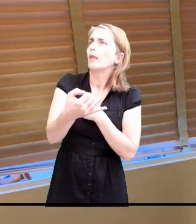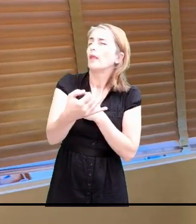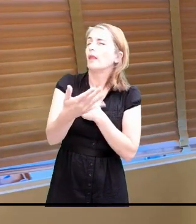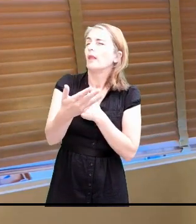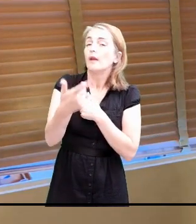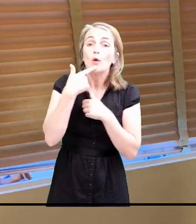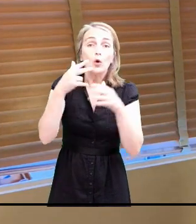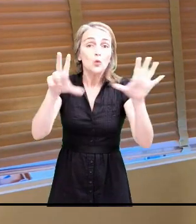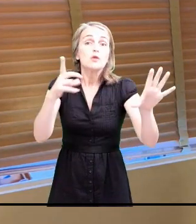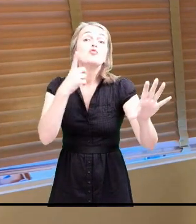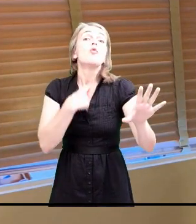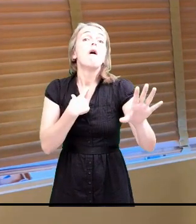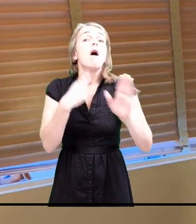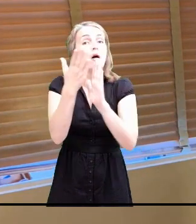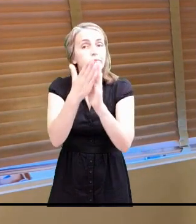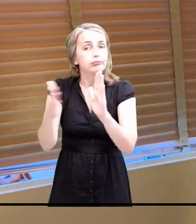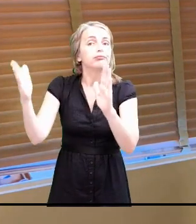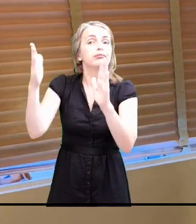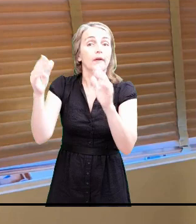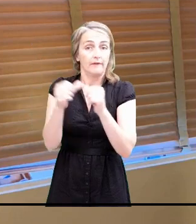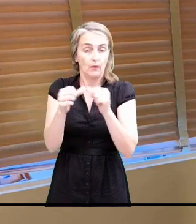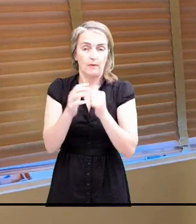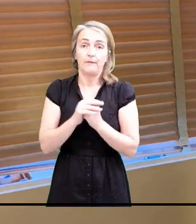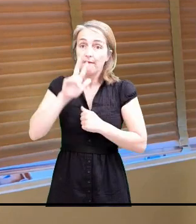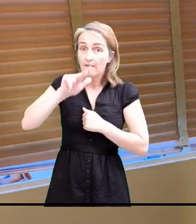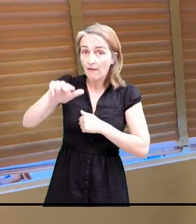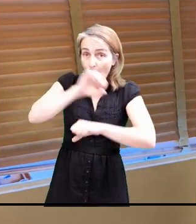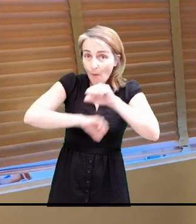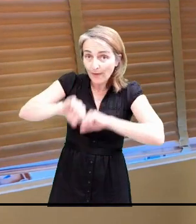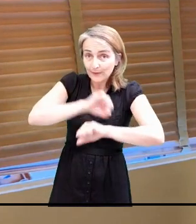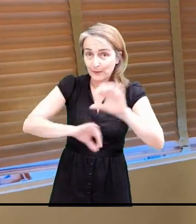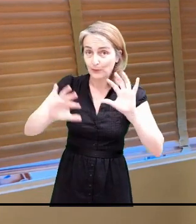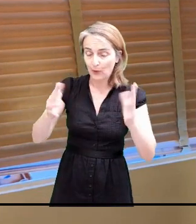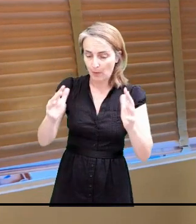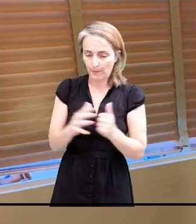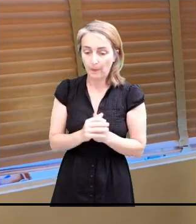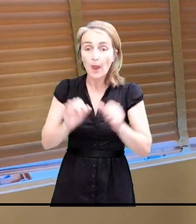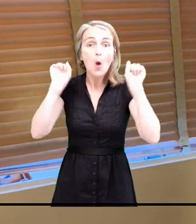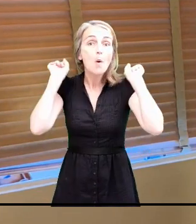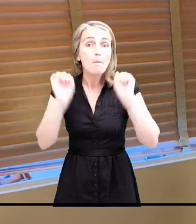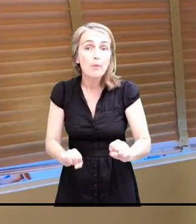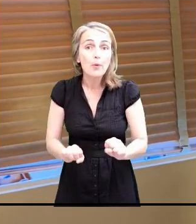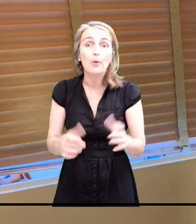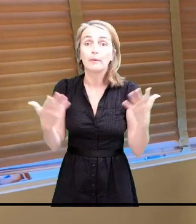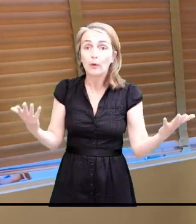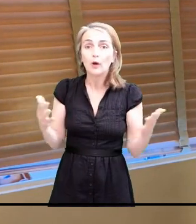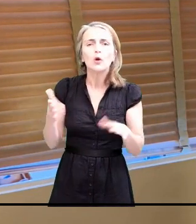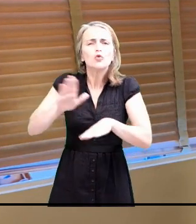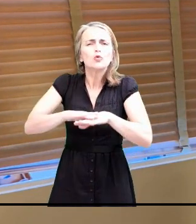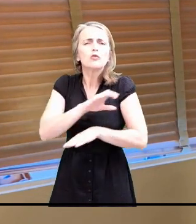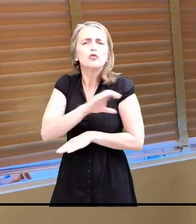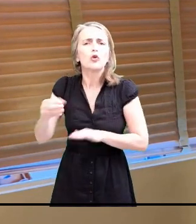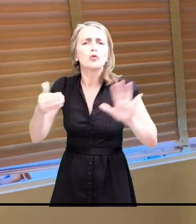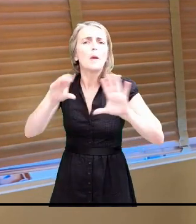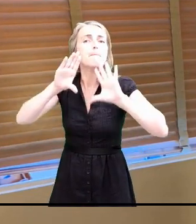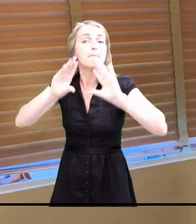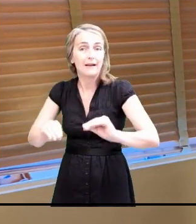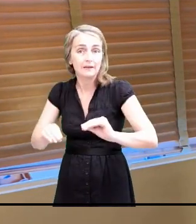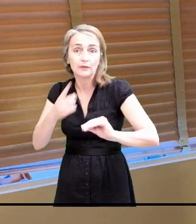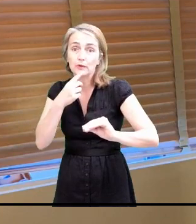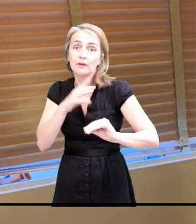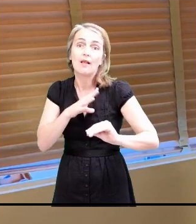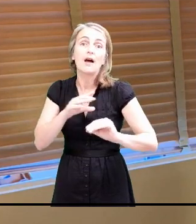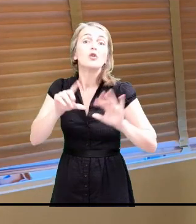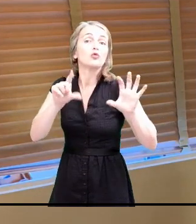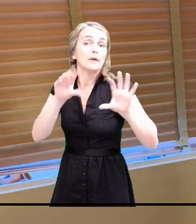la semaine du 8 juin, nous allons avoir la possibilité d'ouvrir 70 places sur les 160 places habituelles.